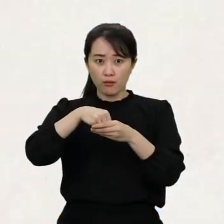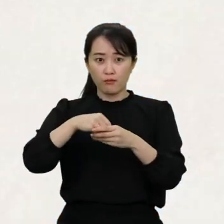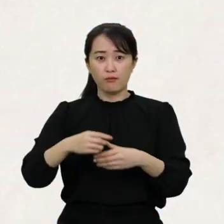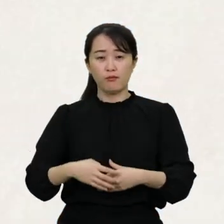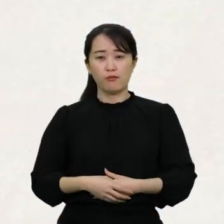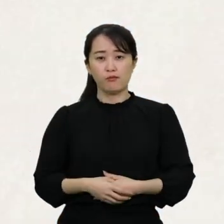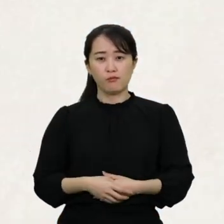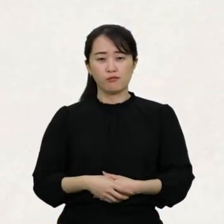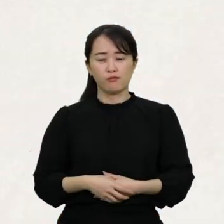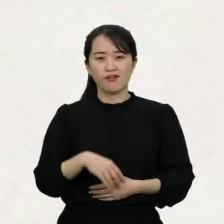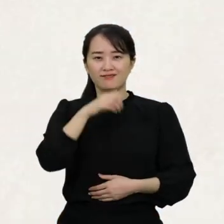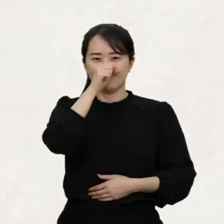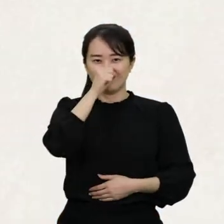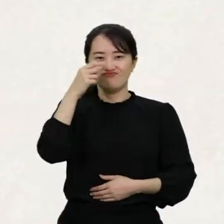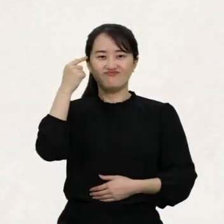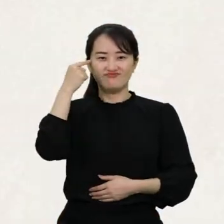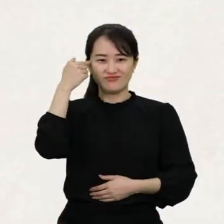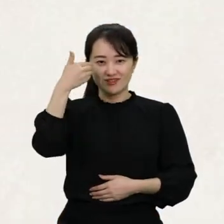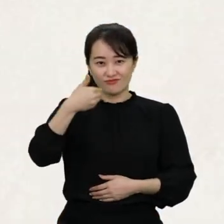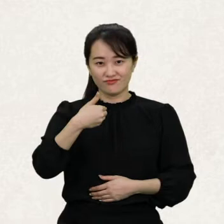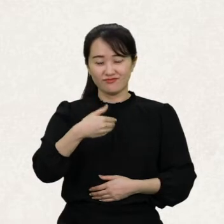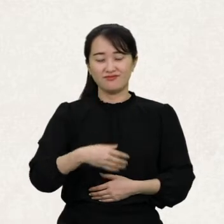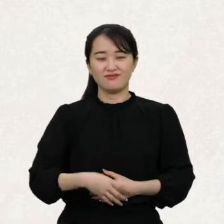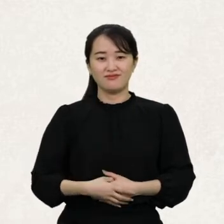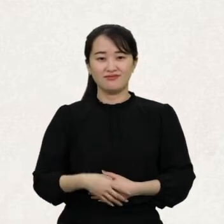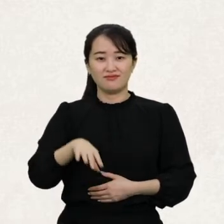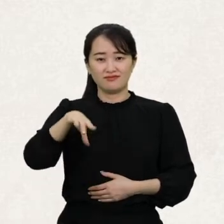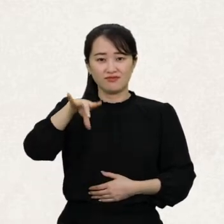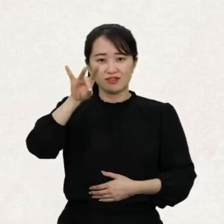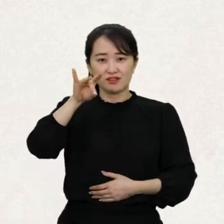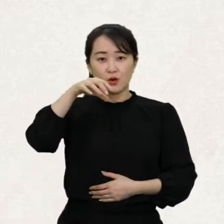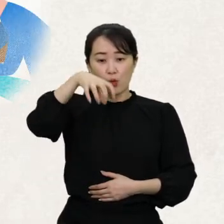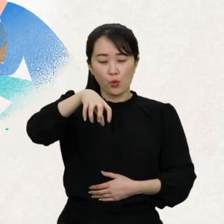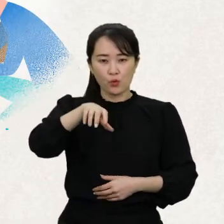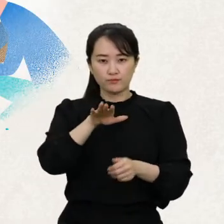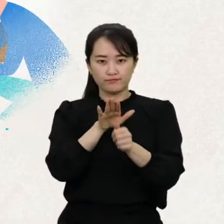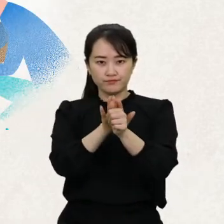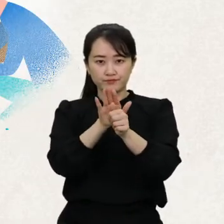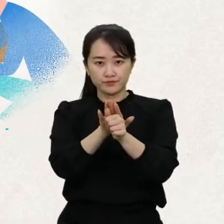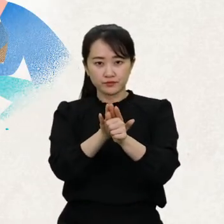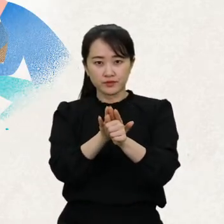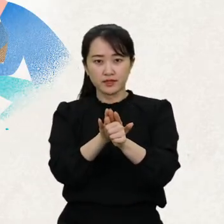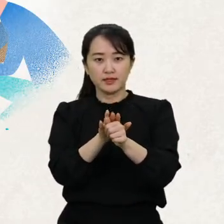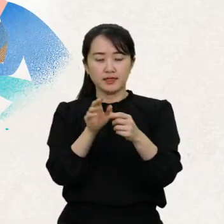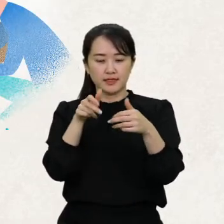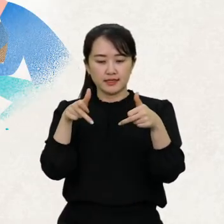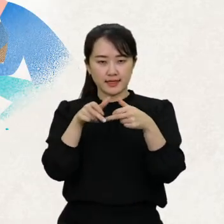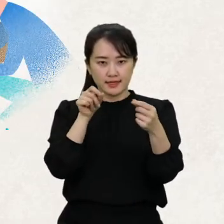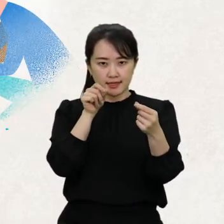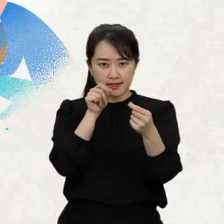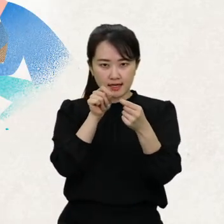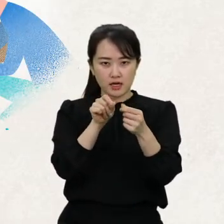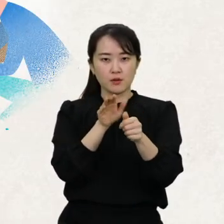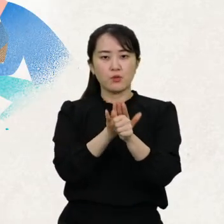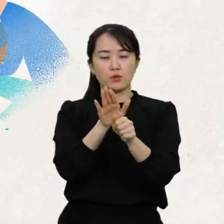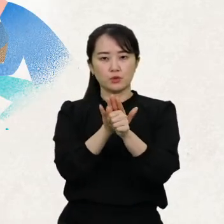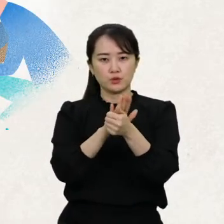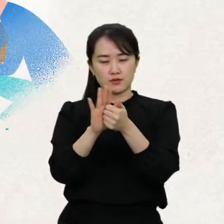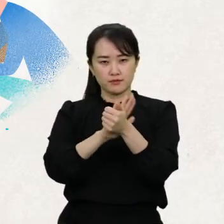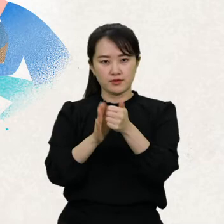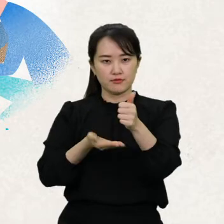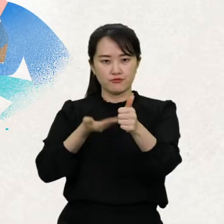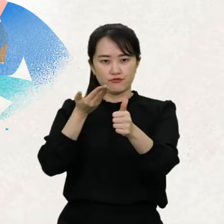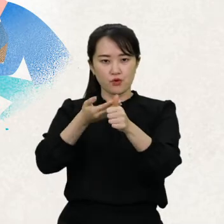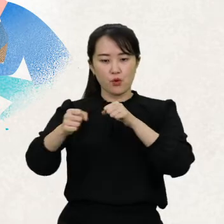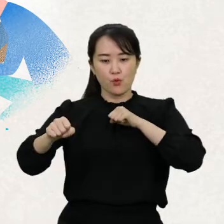좋은 질문이에요. 먼저 현장지원이란 장애인의 곁에서 바로 보조지원 서비스를 제공하는